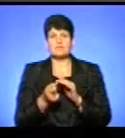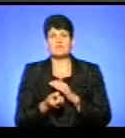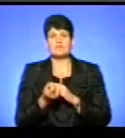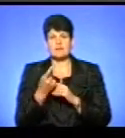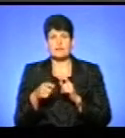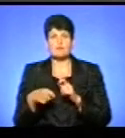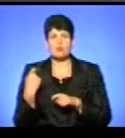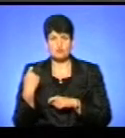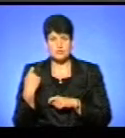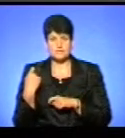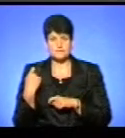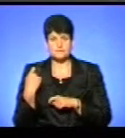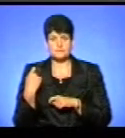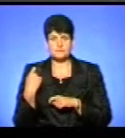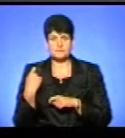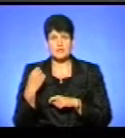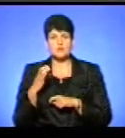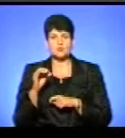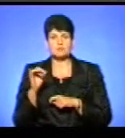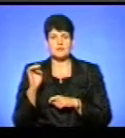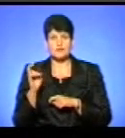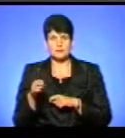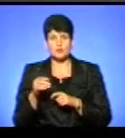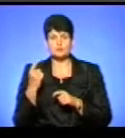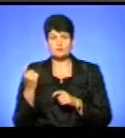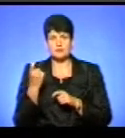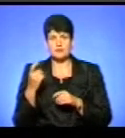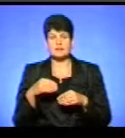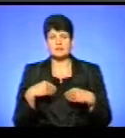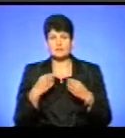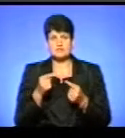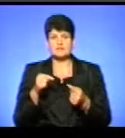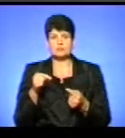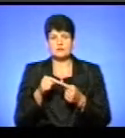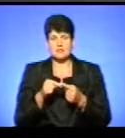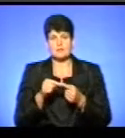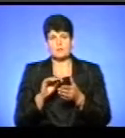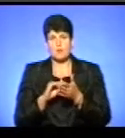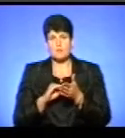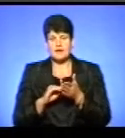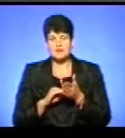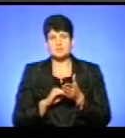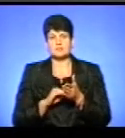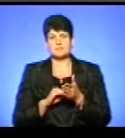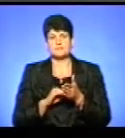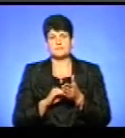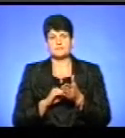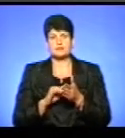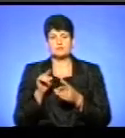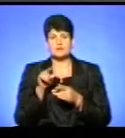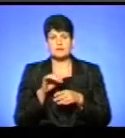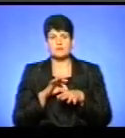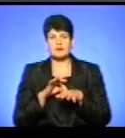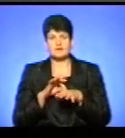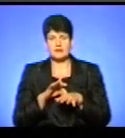порушення, суб'єкту господарювання надаються відповідні попередження, приписи, того, щоб вони привели